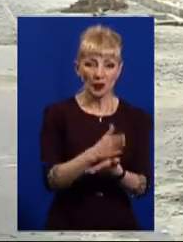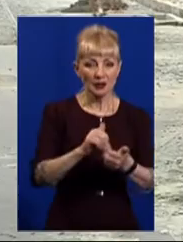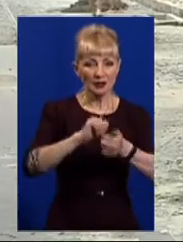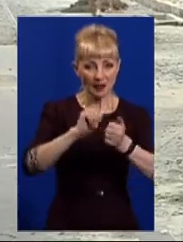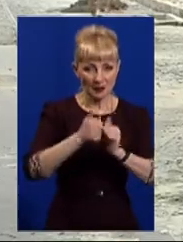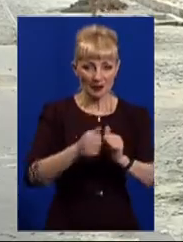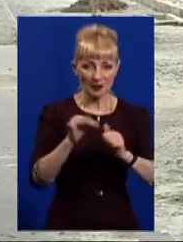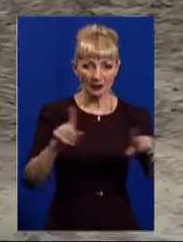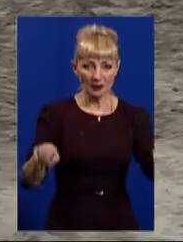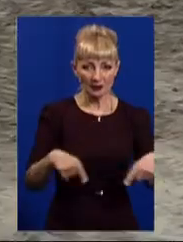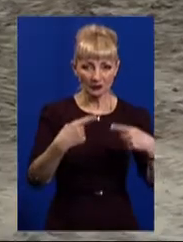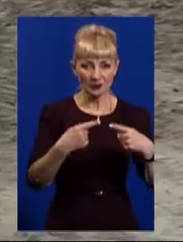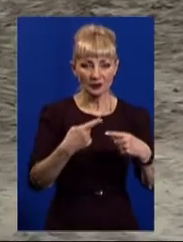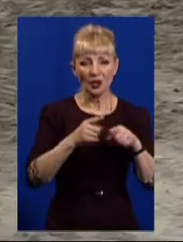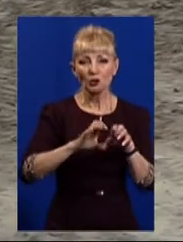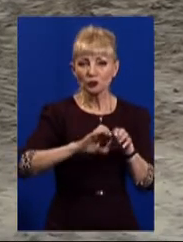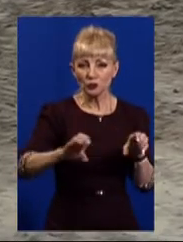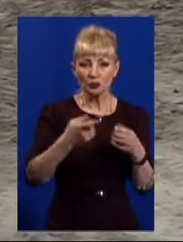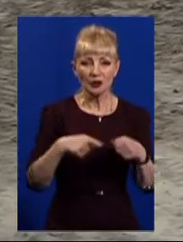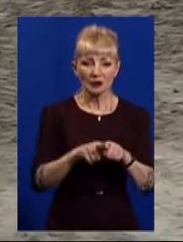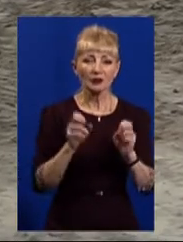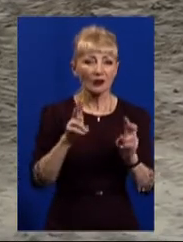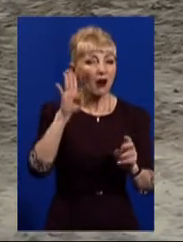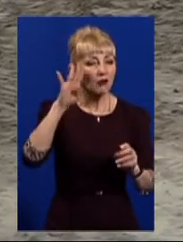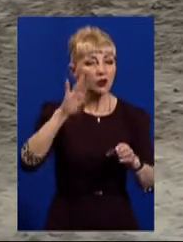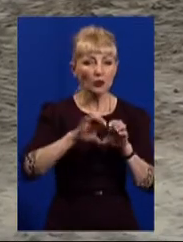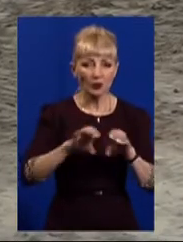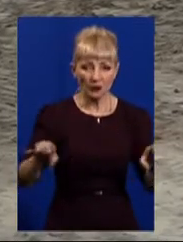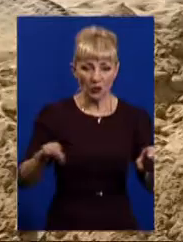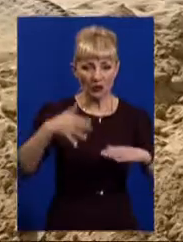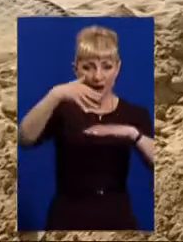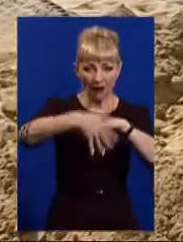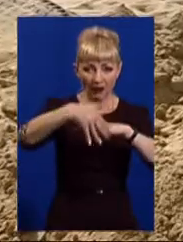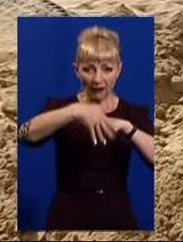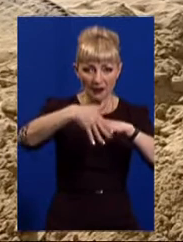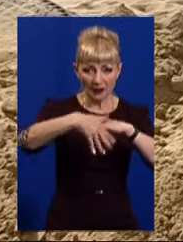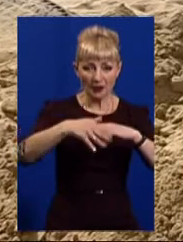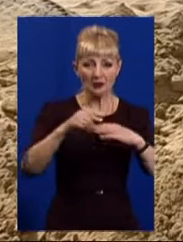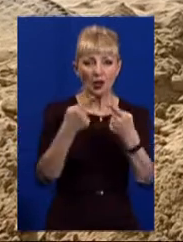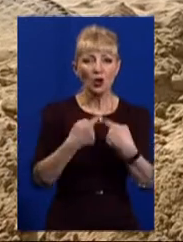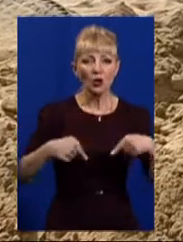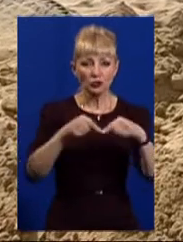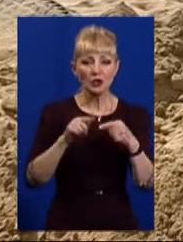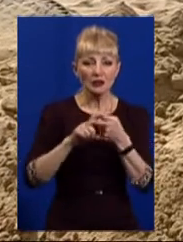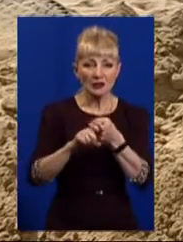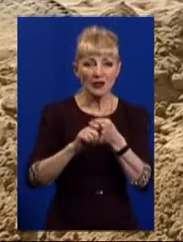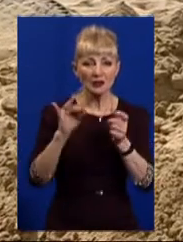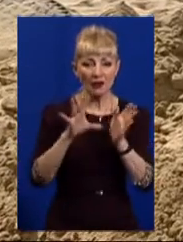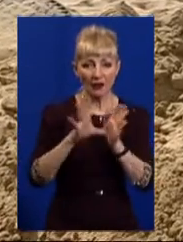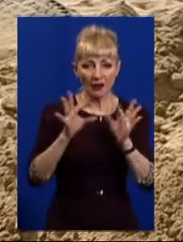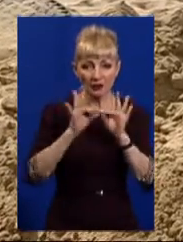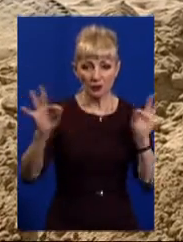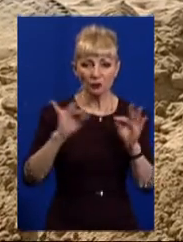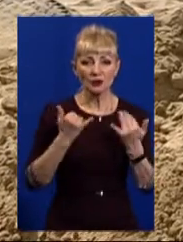відновлення мереж комунікацій, таких як водопровід, зливова каналізація, ділянки зв'язку та електромереж. І